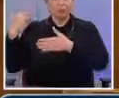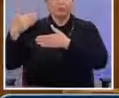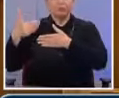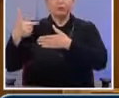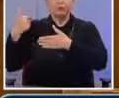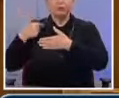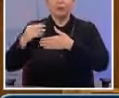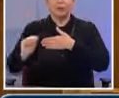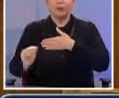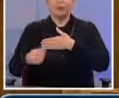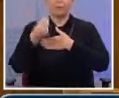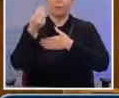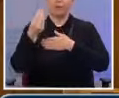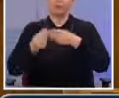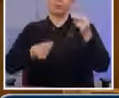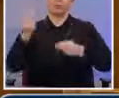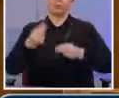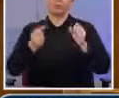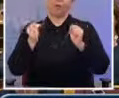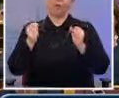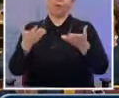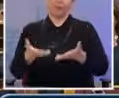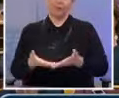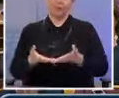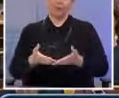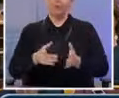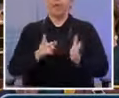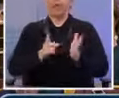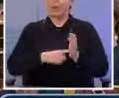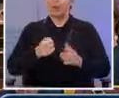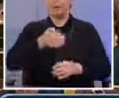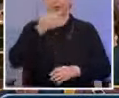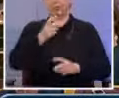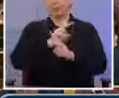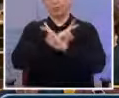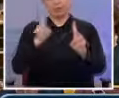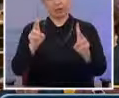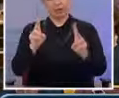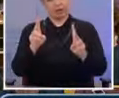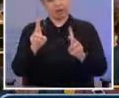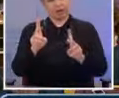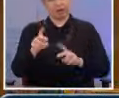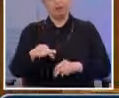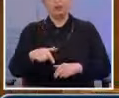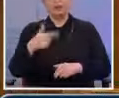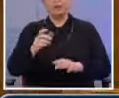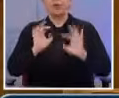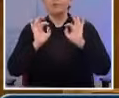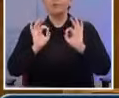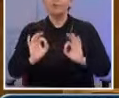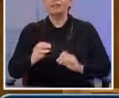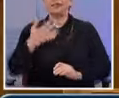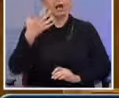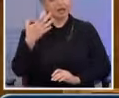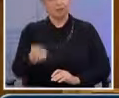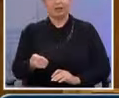Βέβαια, για να λέμε τα πράγματα με το όνομά τους, κανείς δεν αρνείται ότι υπάρχει και